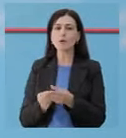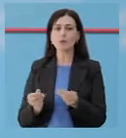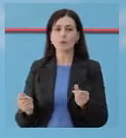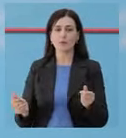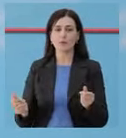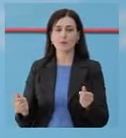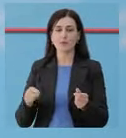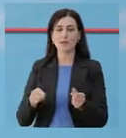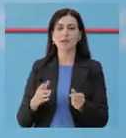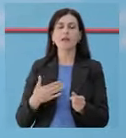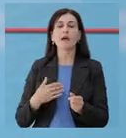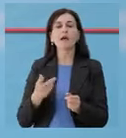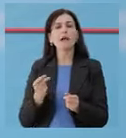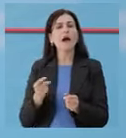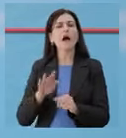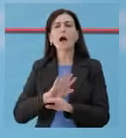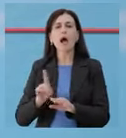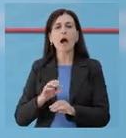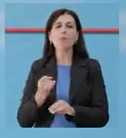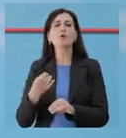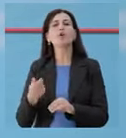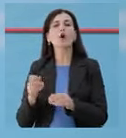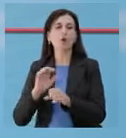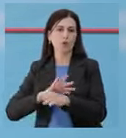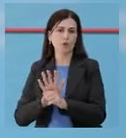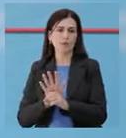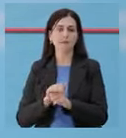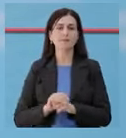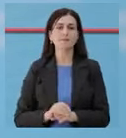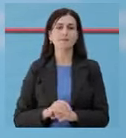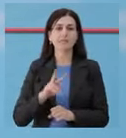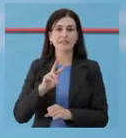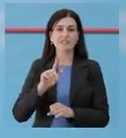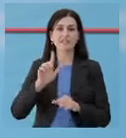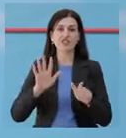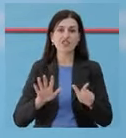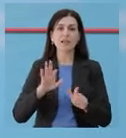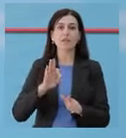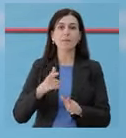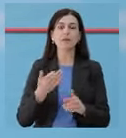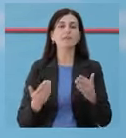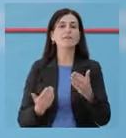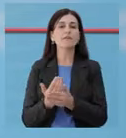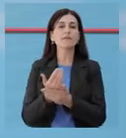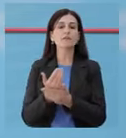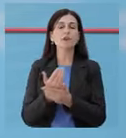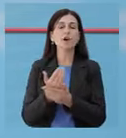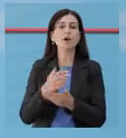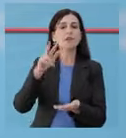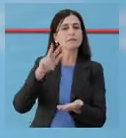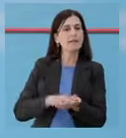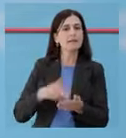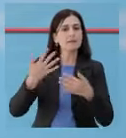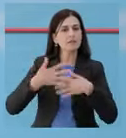të kësaj populatër shprekur apo jo nga COVID-19. Që nga data 27 pril, ka filluar implementimi